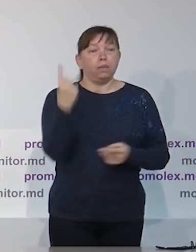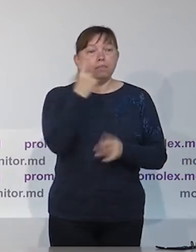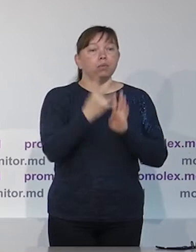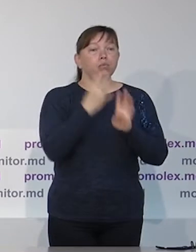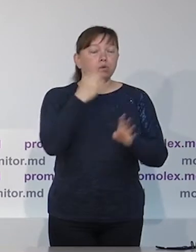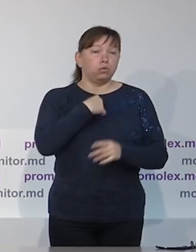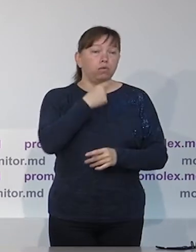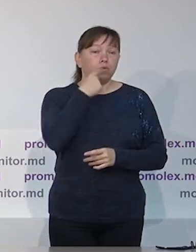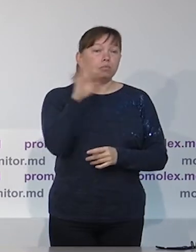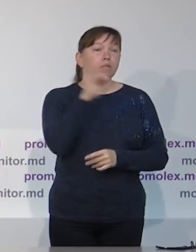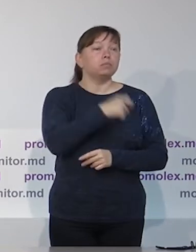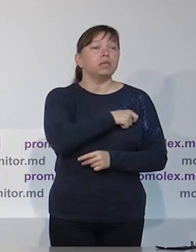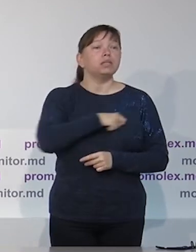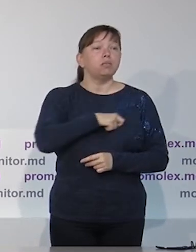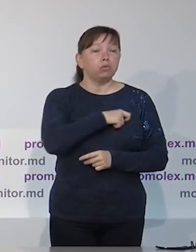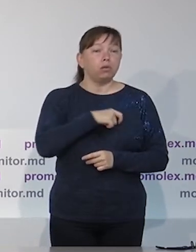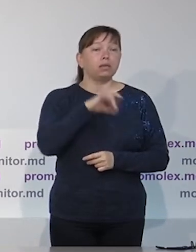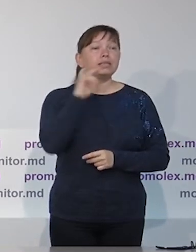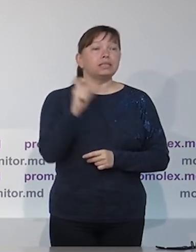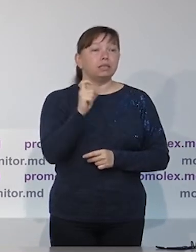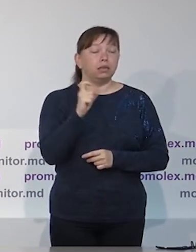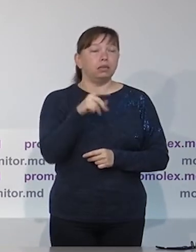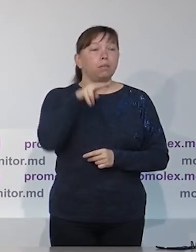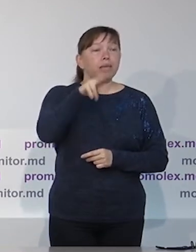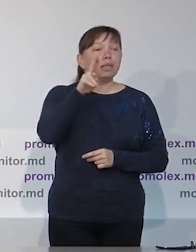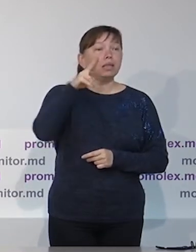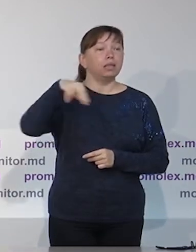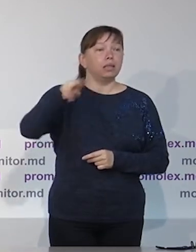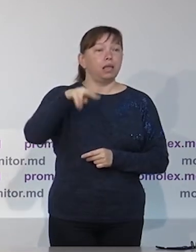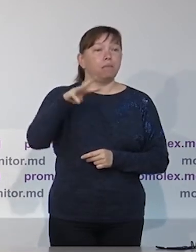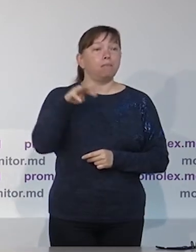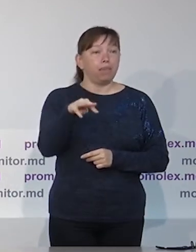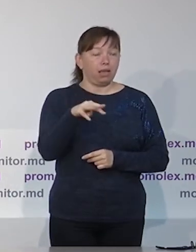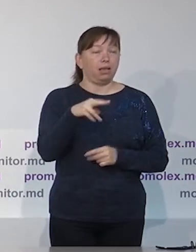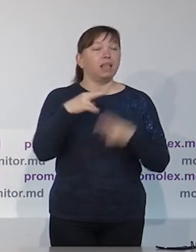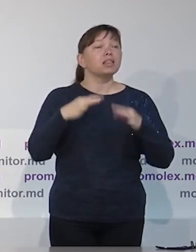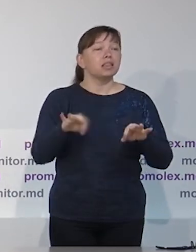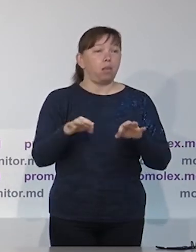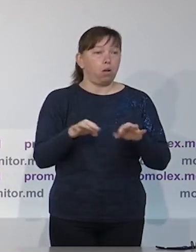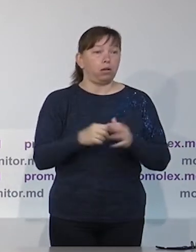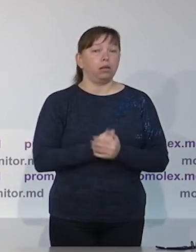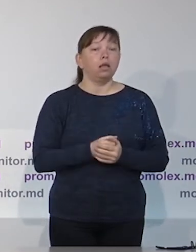миграции. То есть, на протяжении двух лет действия настоящего парламента